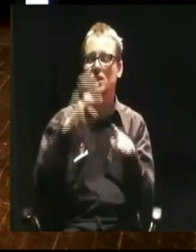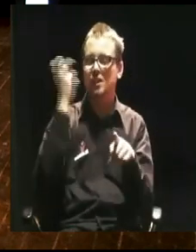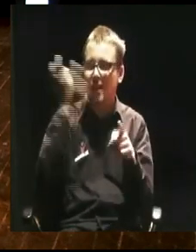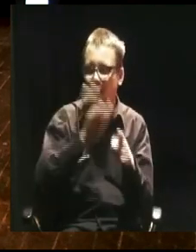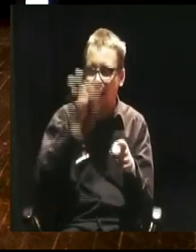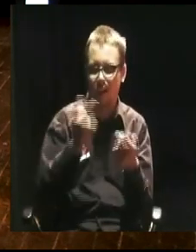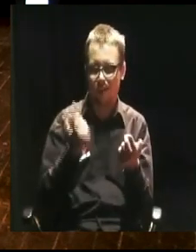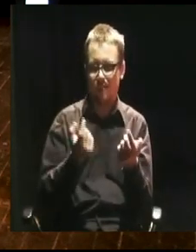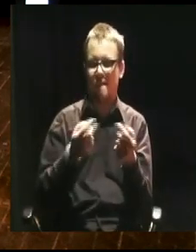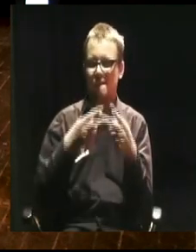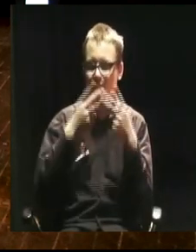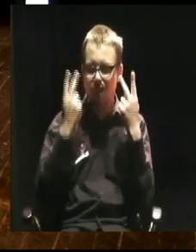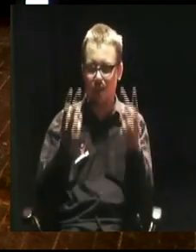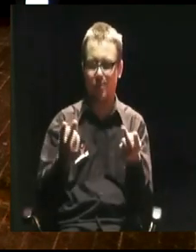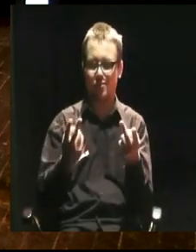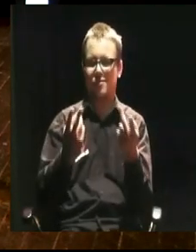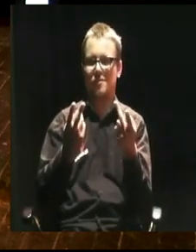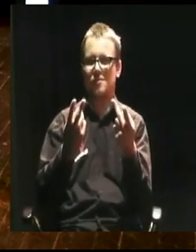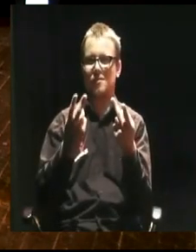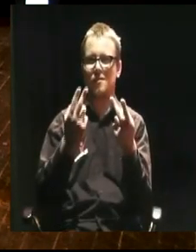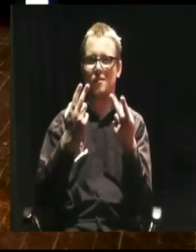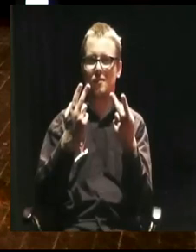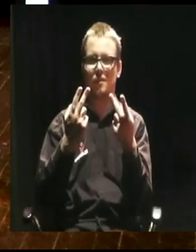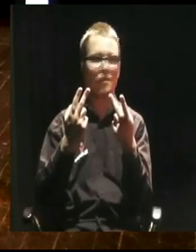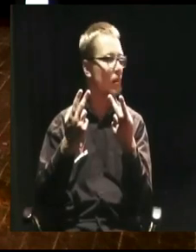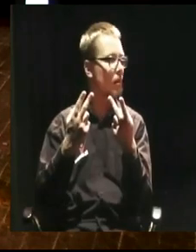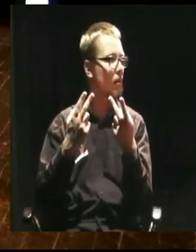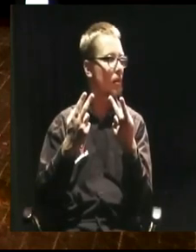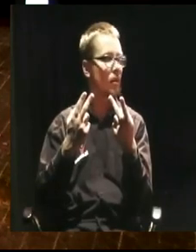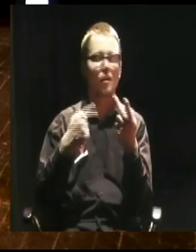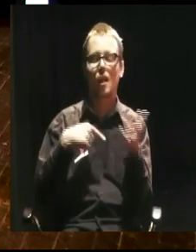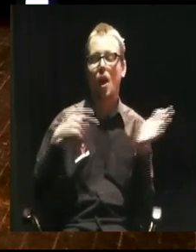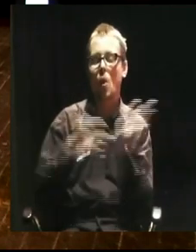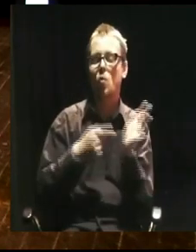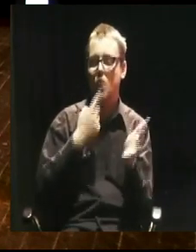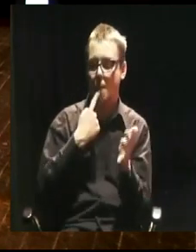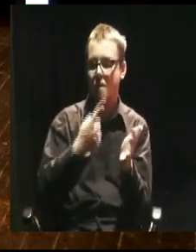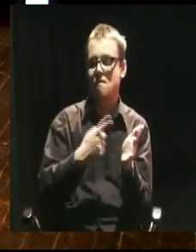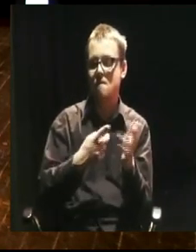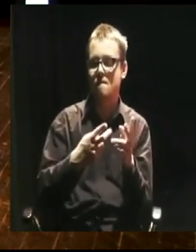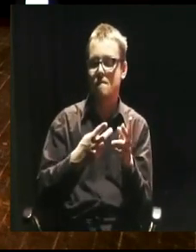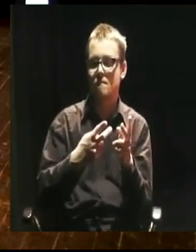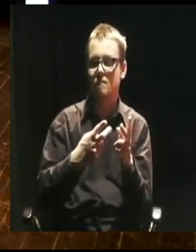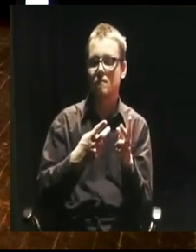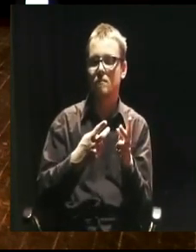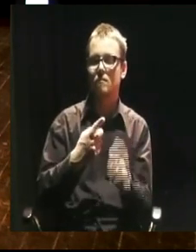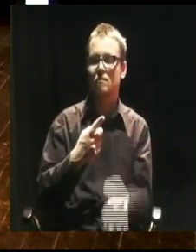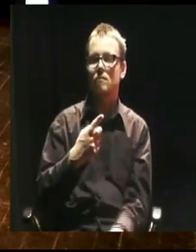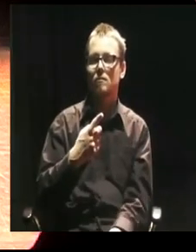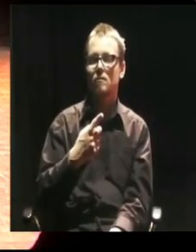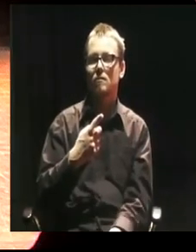ciekawa i jest ważna dlatego, że to już tak kończąc, puentując wręcz,